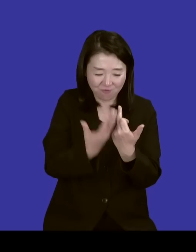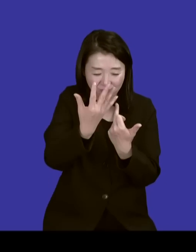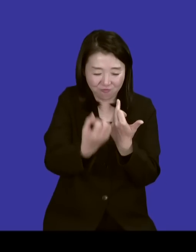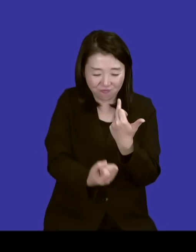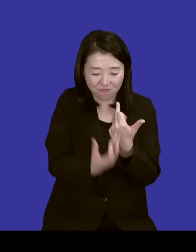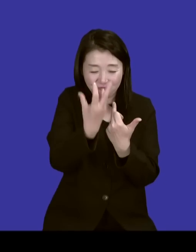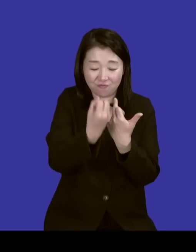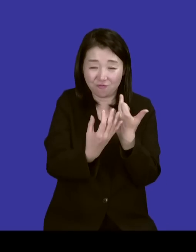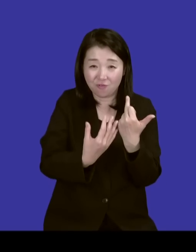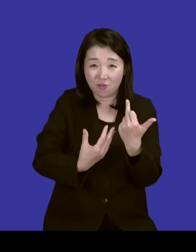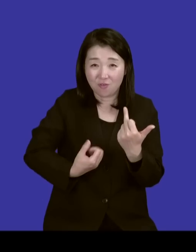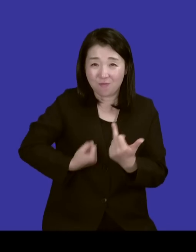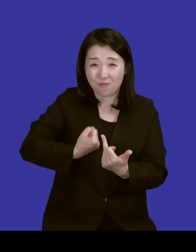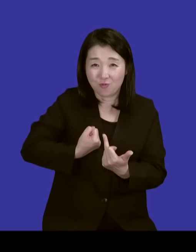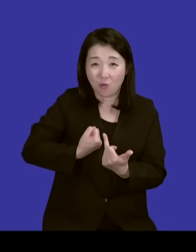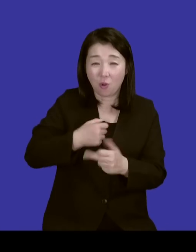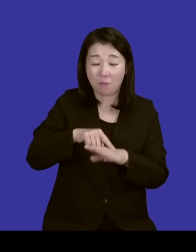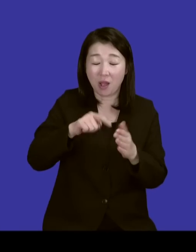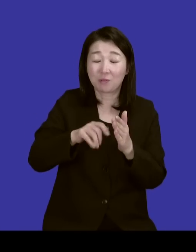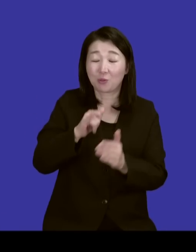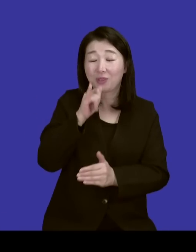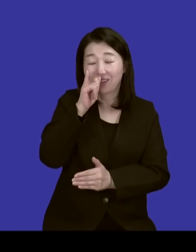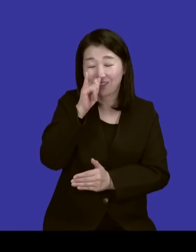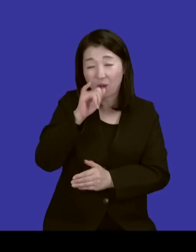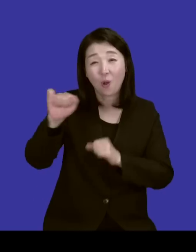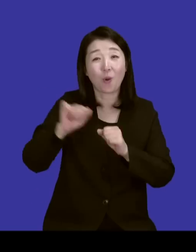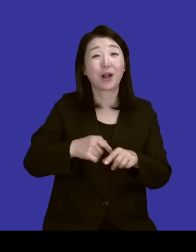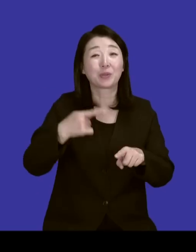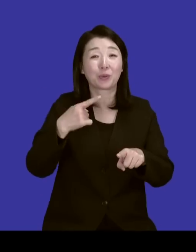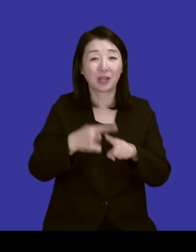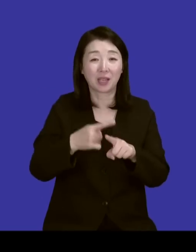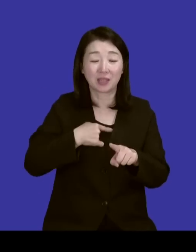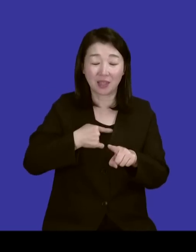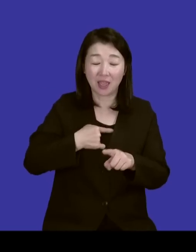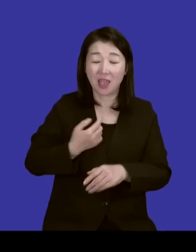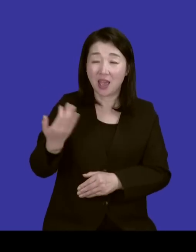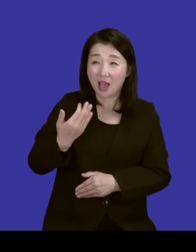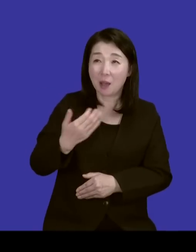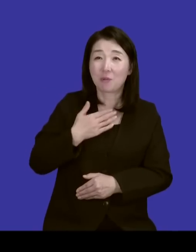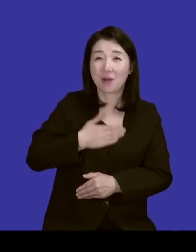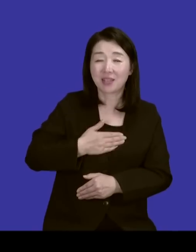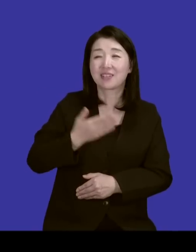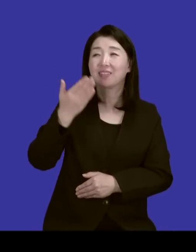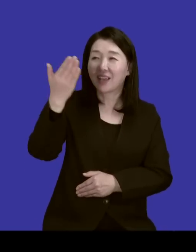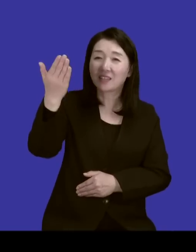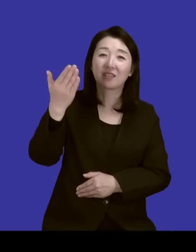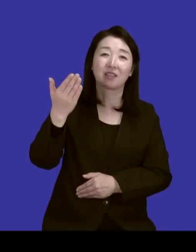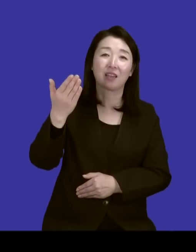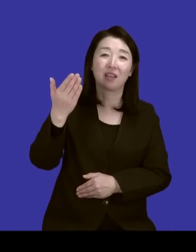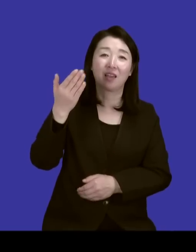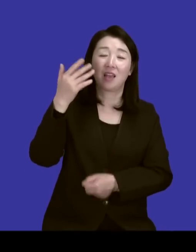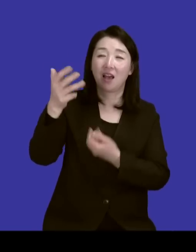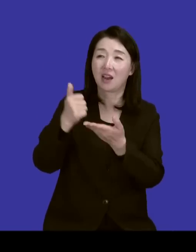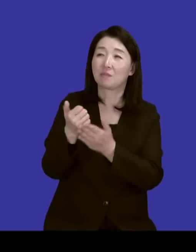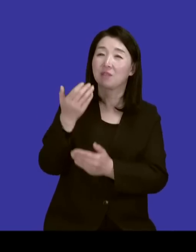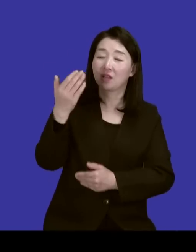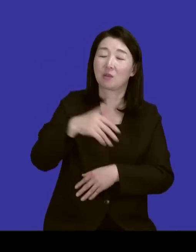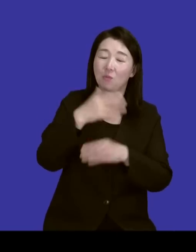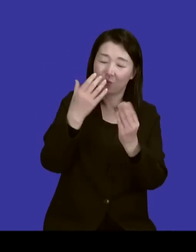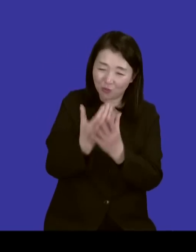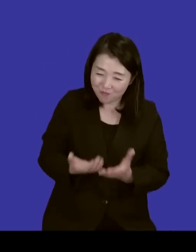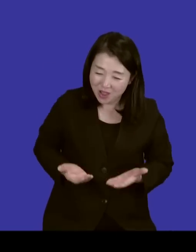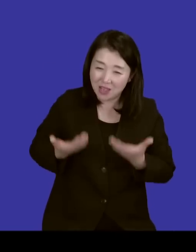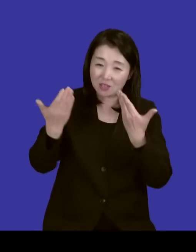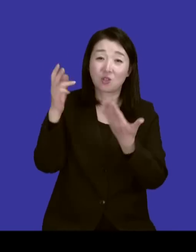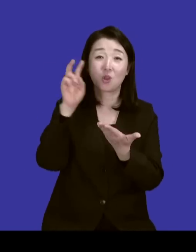마음속에 달고 사시면서 마그마로 활동하시다가 내 아픔 아시는 당신께 그 아픔을 아시는 하나님 당신께 모든 것을 바치는